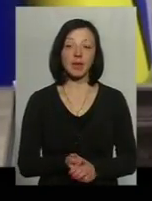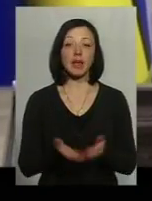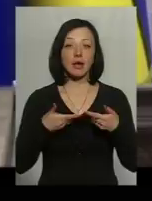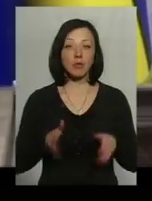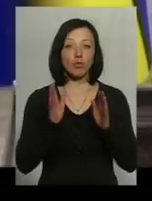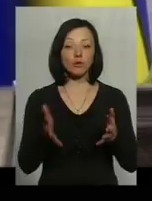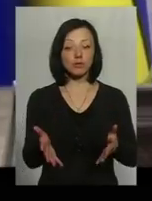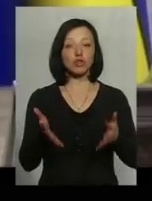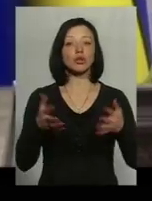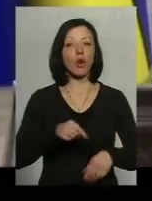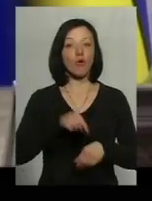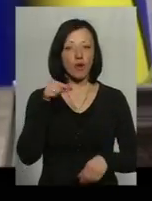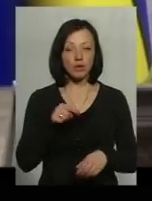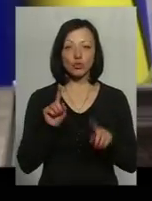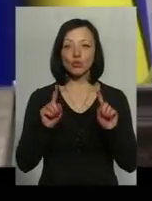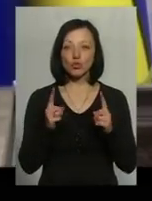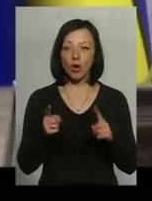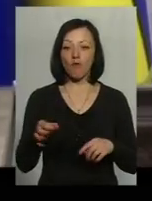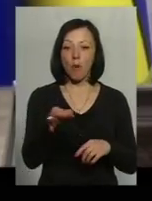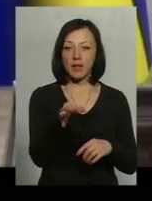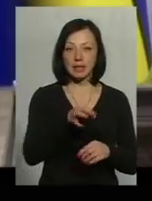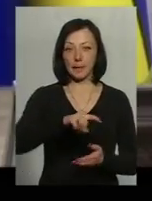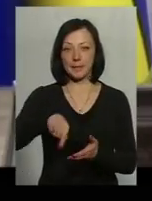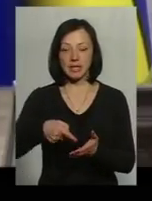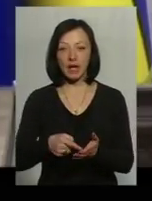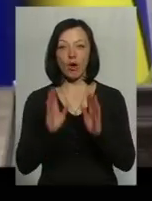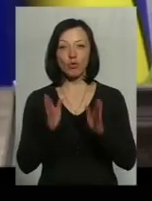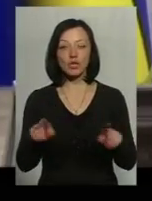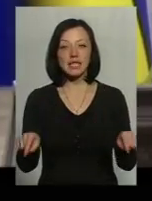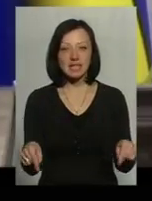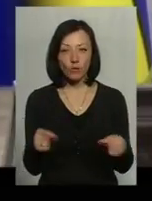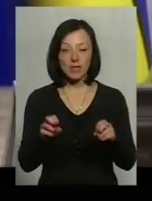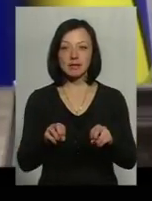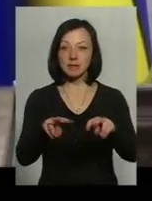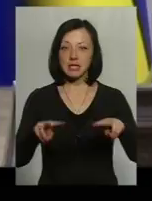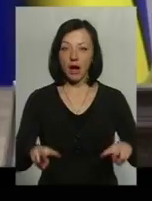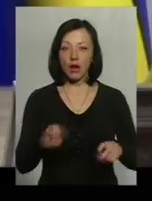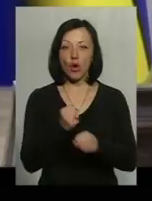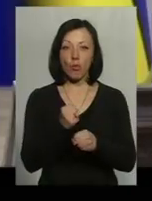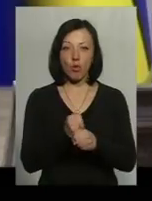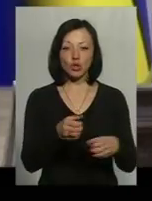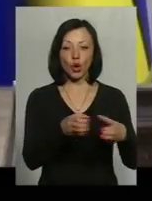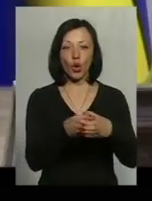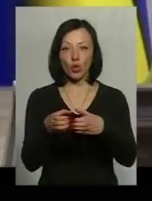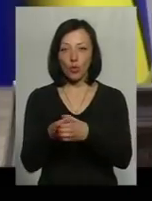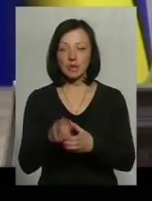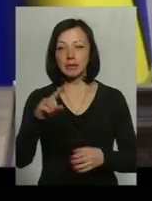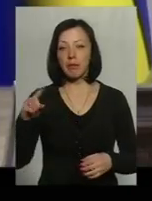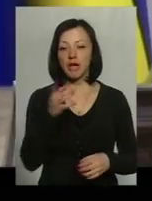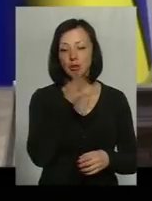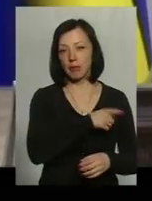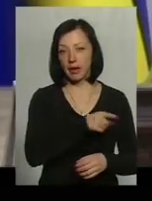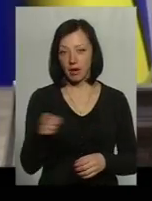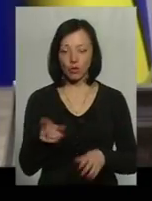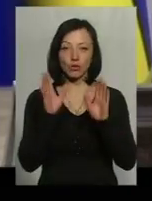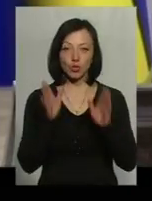будемо дуже чітко реагувати, тому що в областях і в містах буде створено спеціальні робочі групи, які за перший період часу